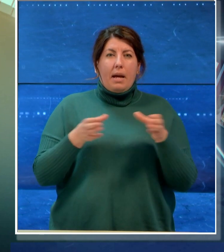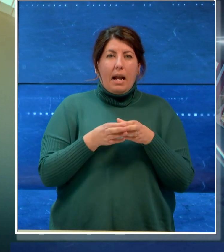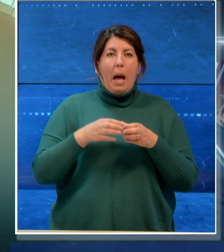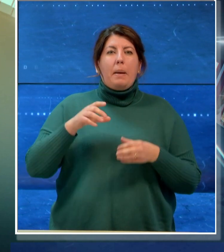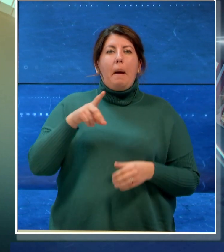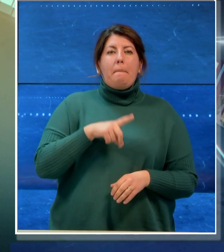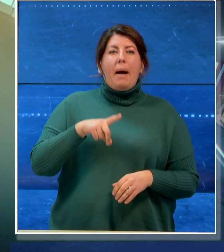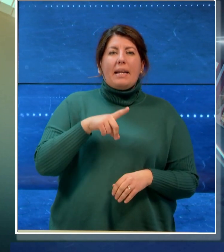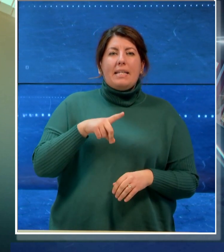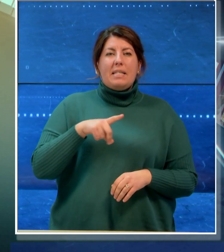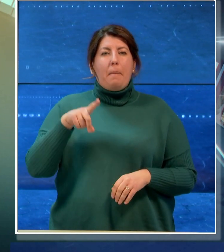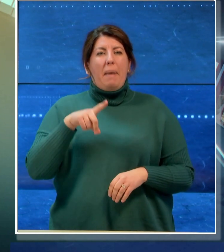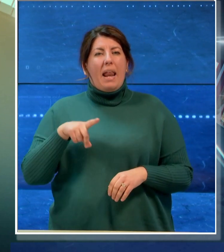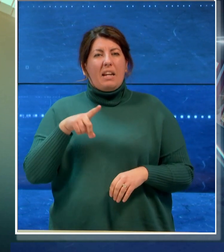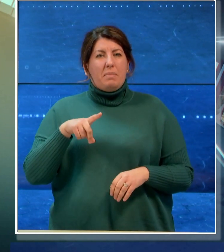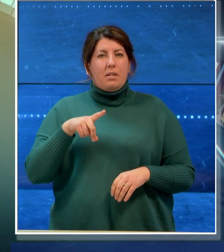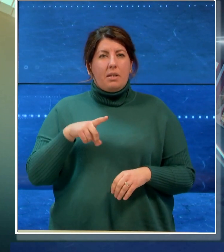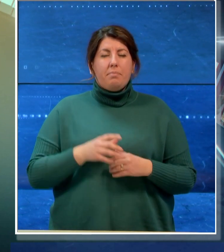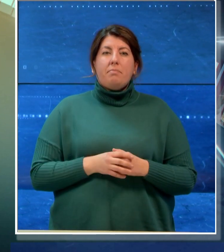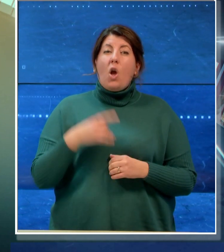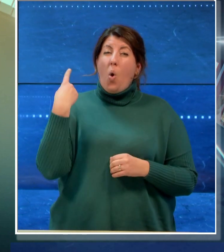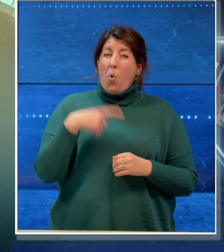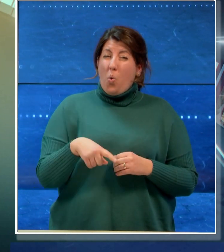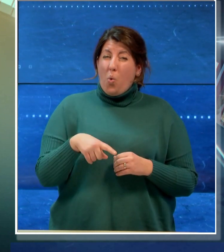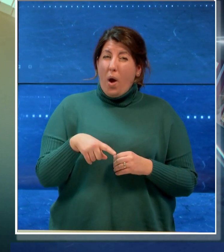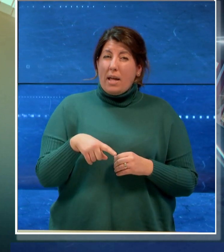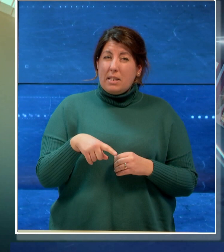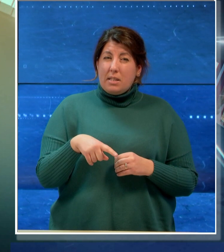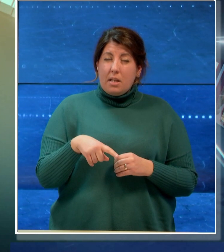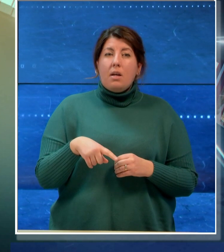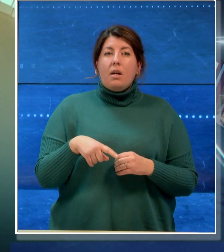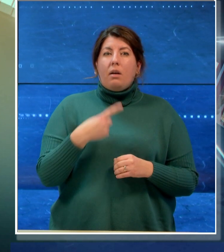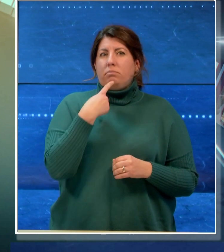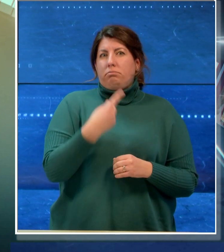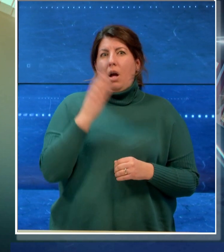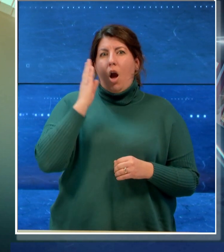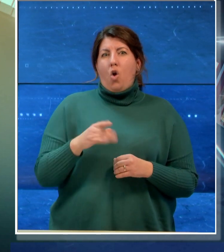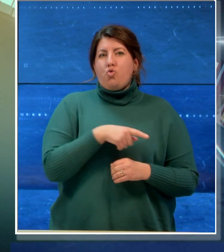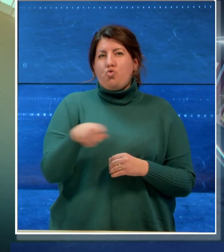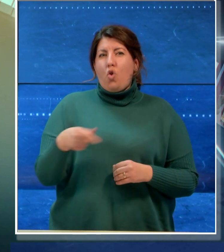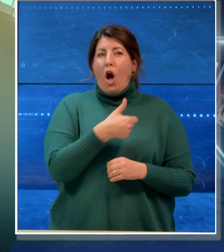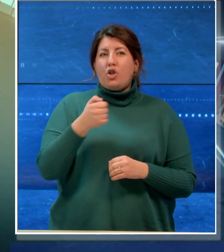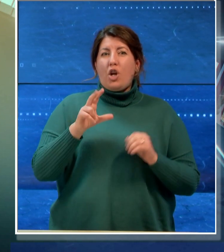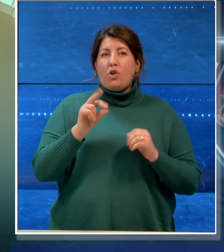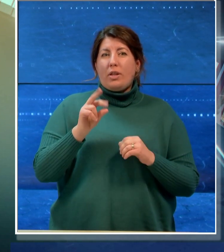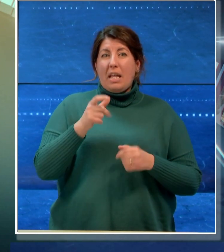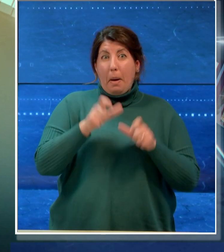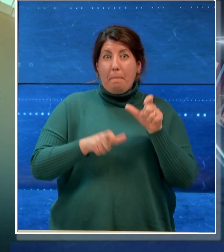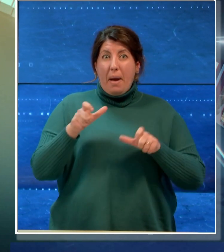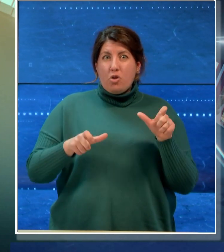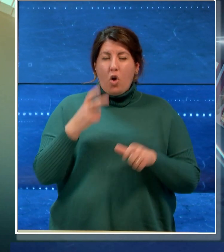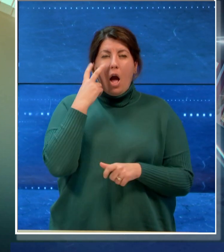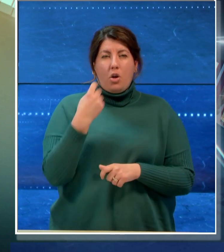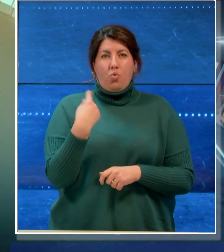sono questi i reati contestati alle 130 persone destinatarie